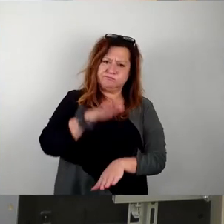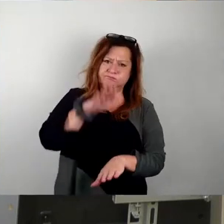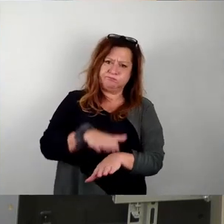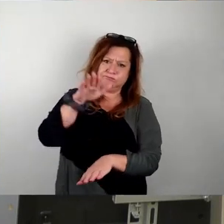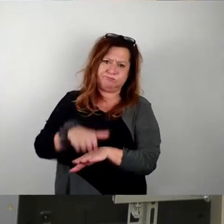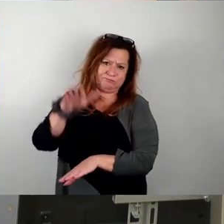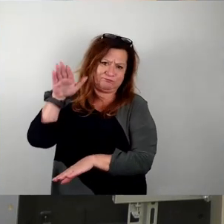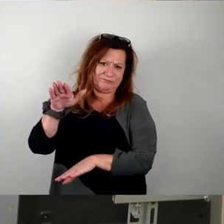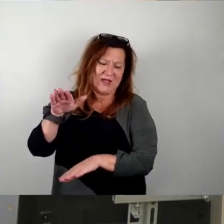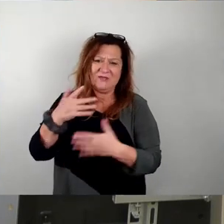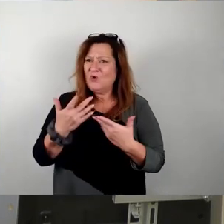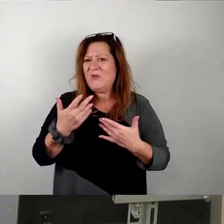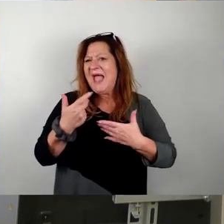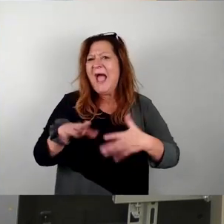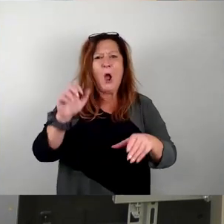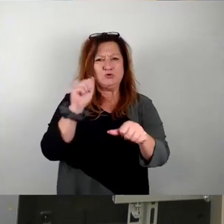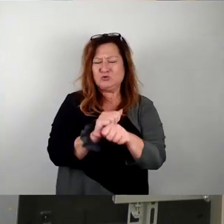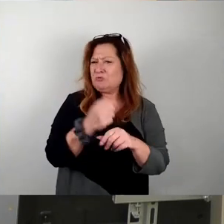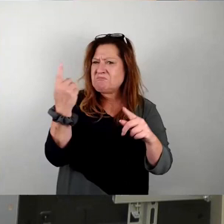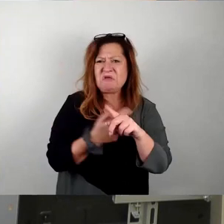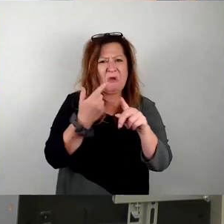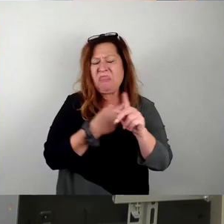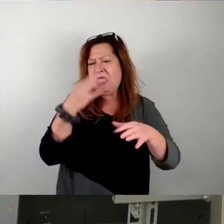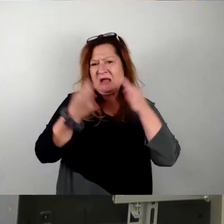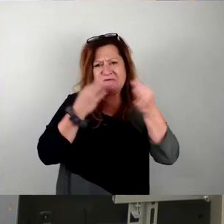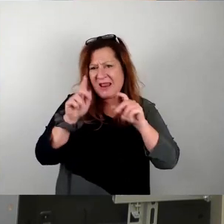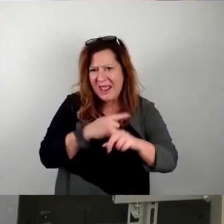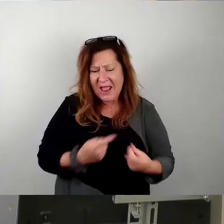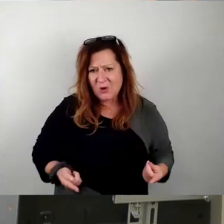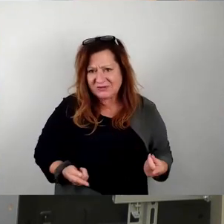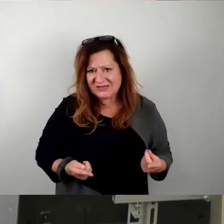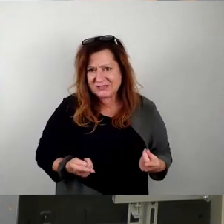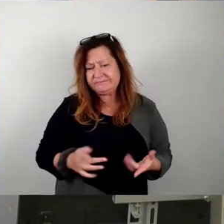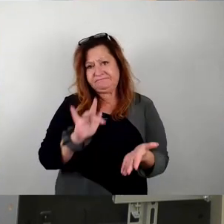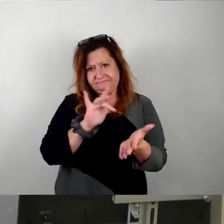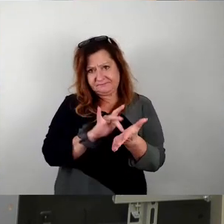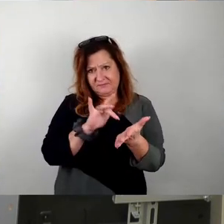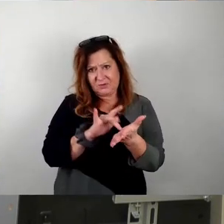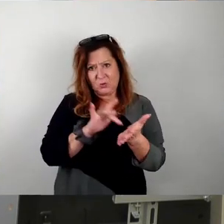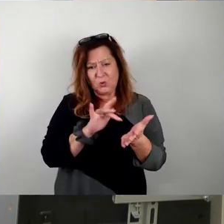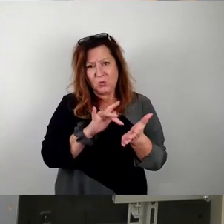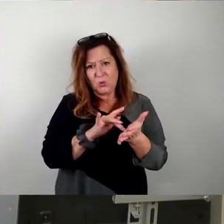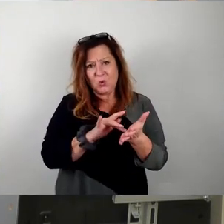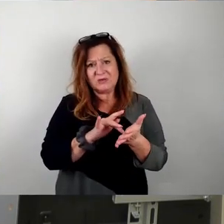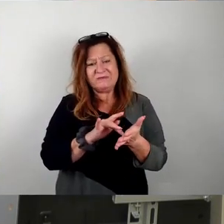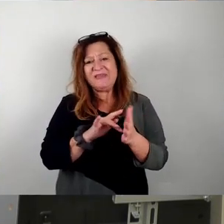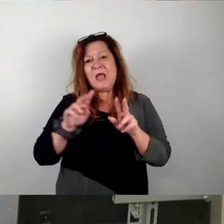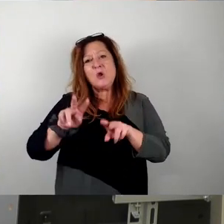ein Ausdruck herausragender Qualität, wie man meinen könnte. Dies begründet sich in der inneren Logik von Jurypreisvergaben.